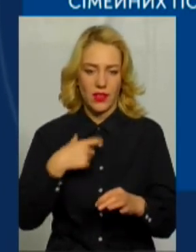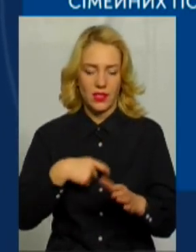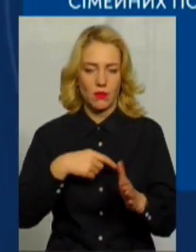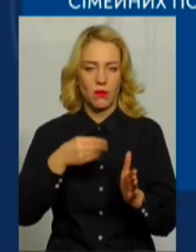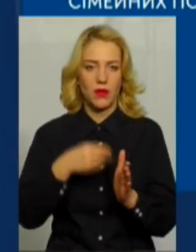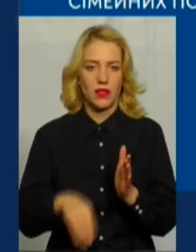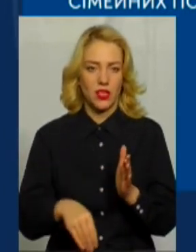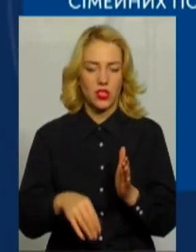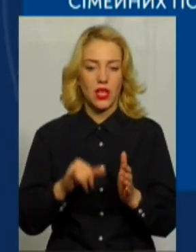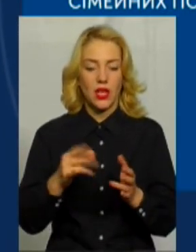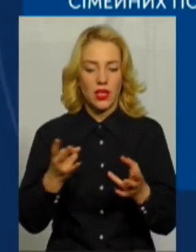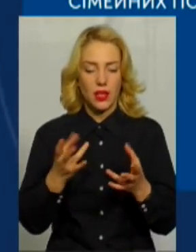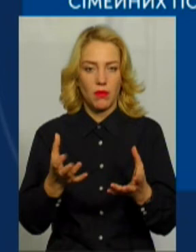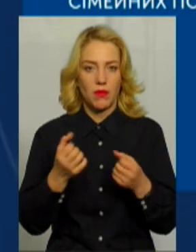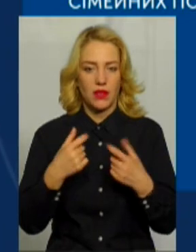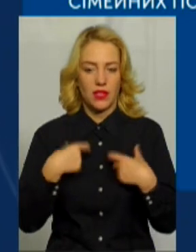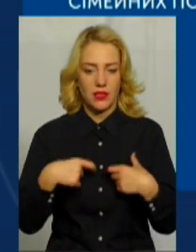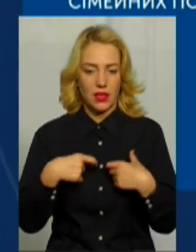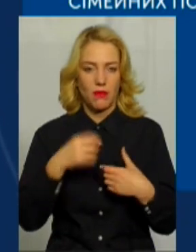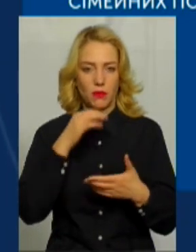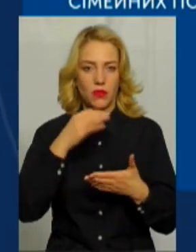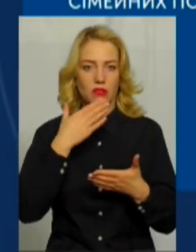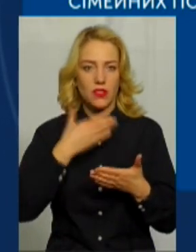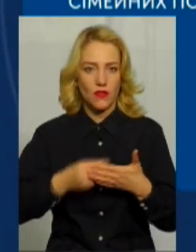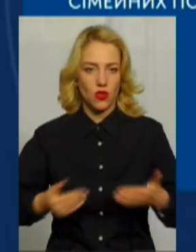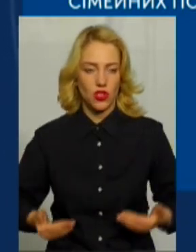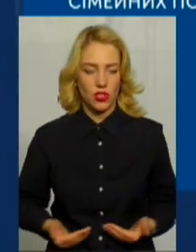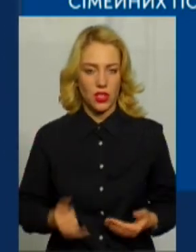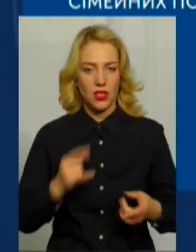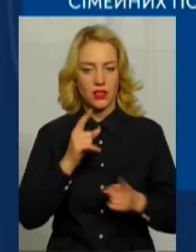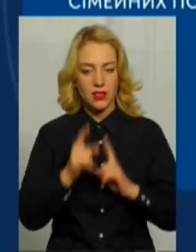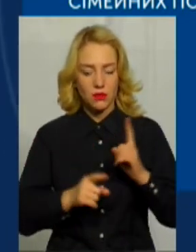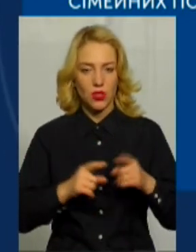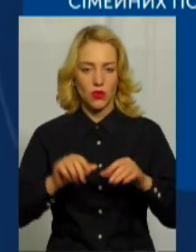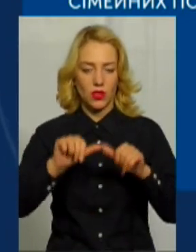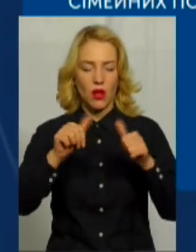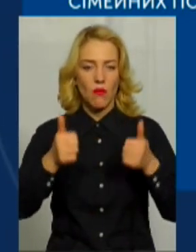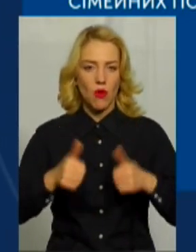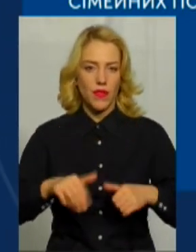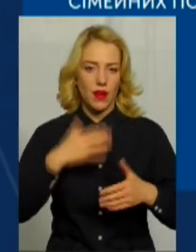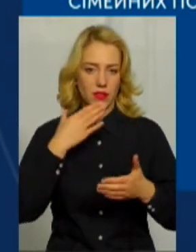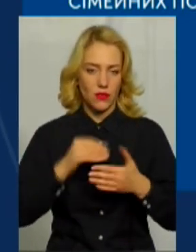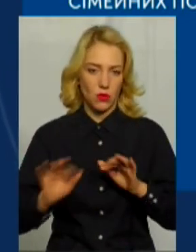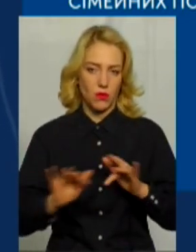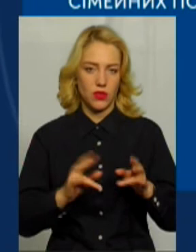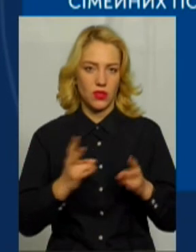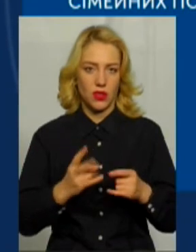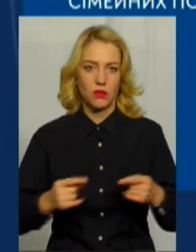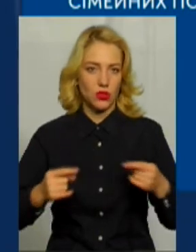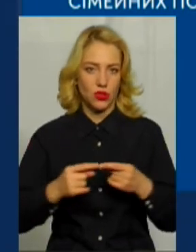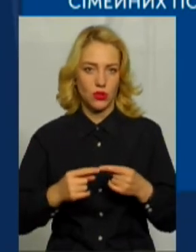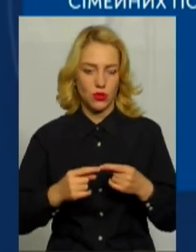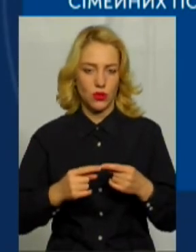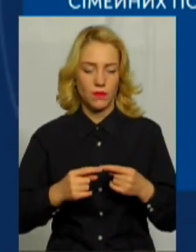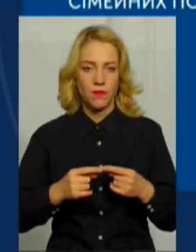потрібно брати на себе відповідальність за своє життя і змінювати модель своєї поведінки. Потрібно чітко визначити